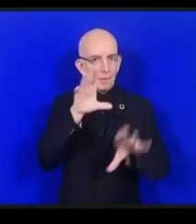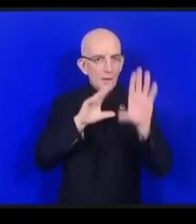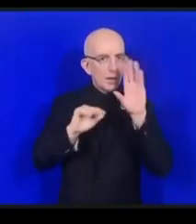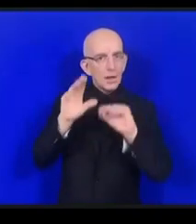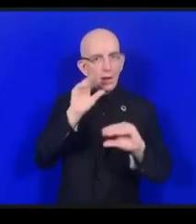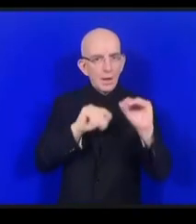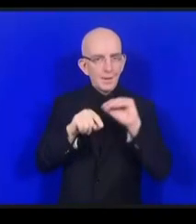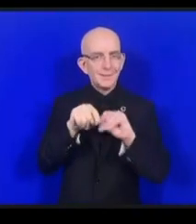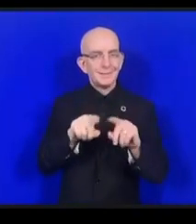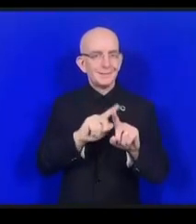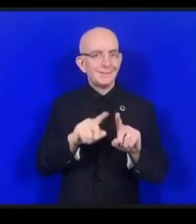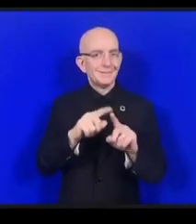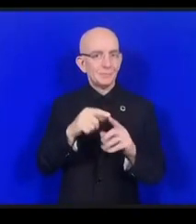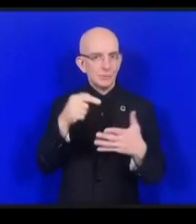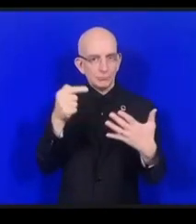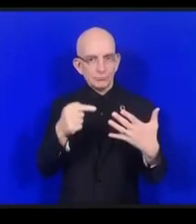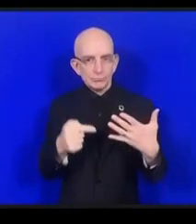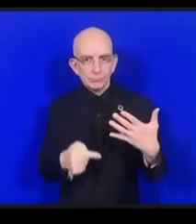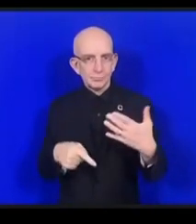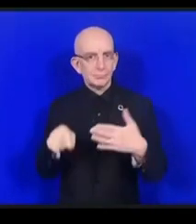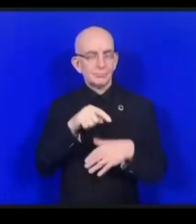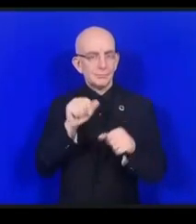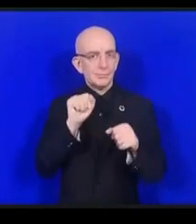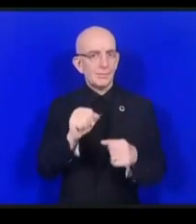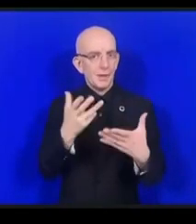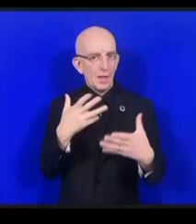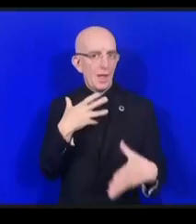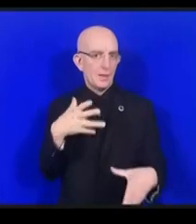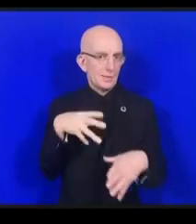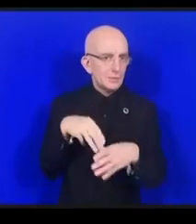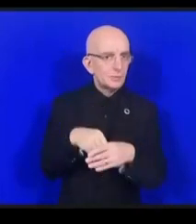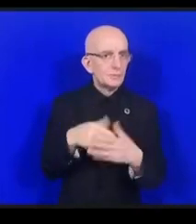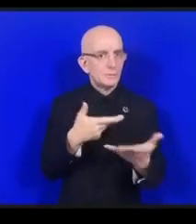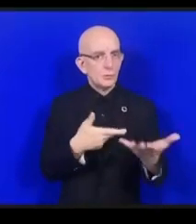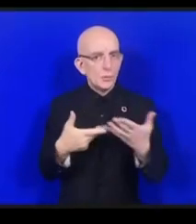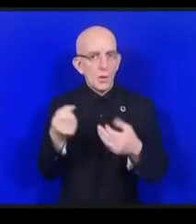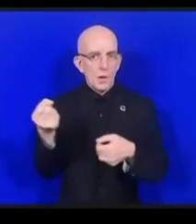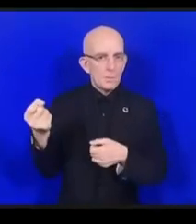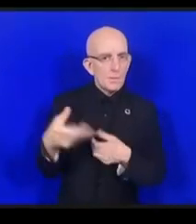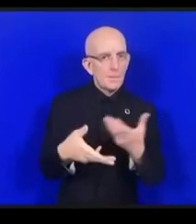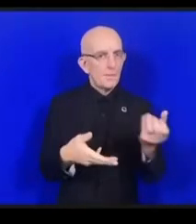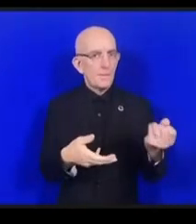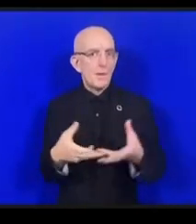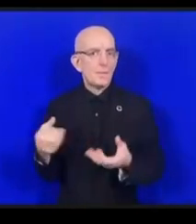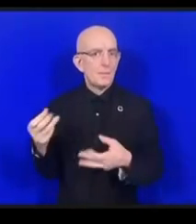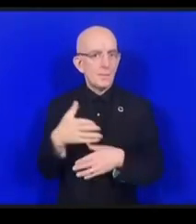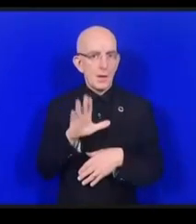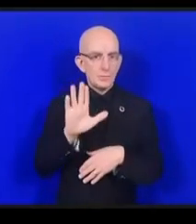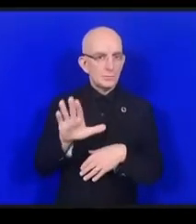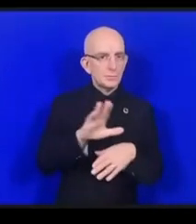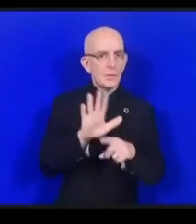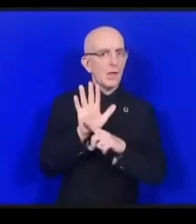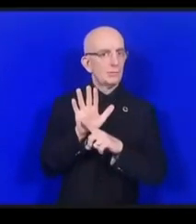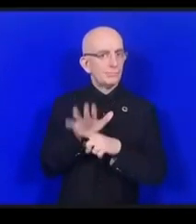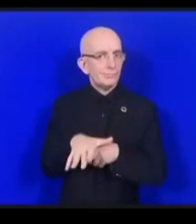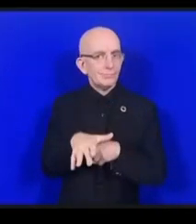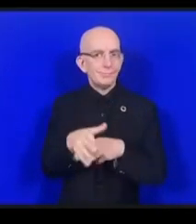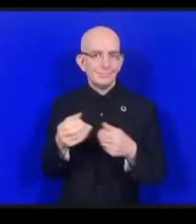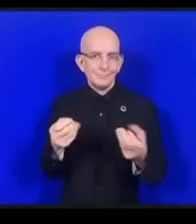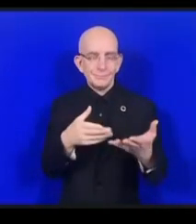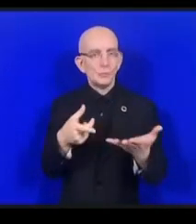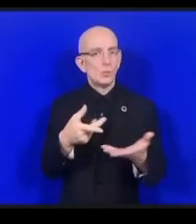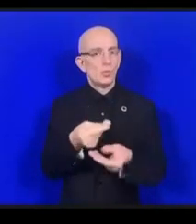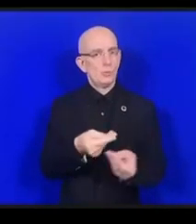traditionnellement marginalisées, que ce soit accessible. C'est là que jouent un rôle les ressources éducatives libres